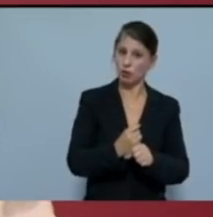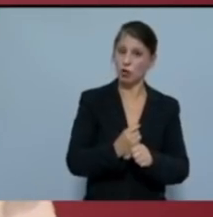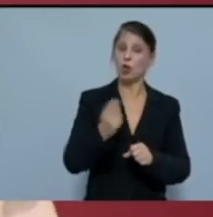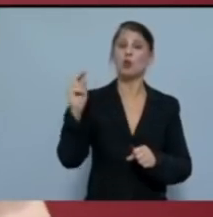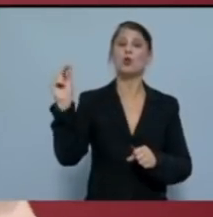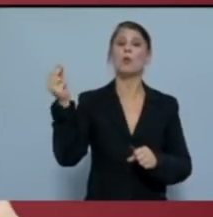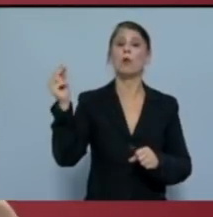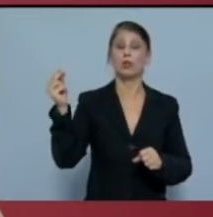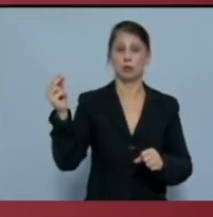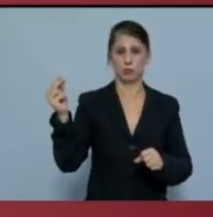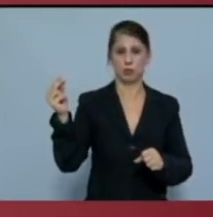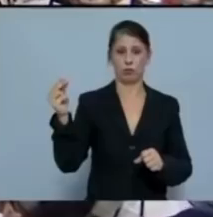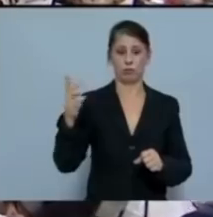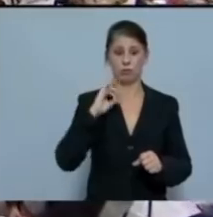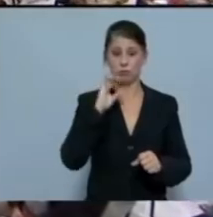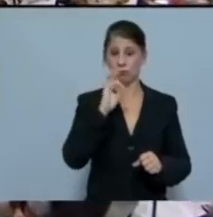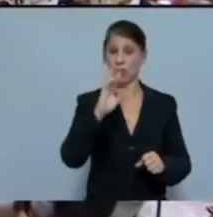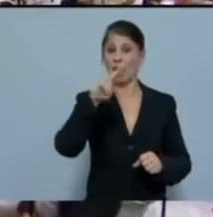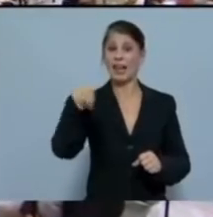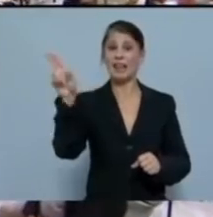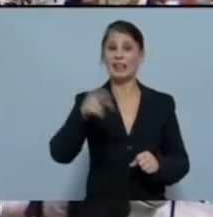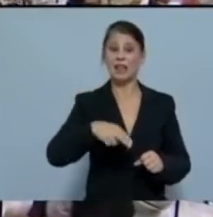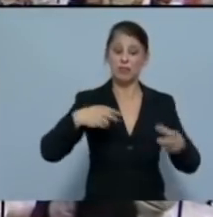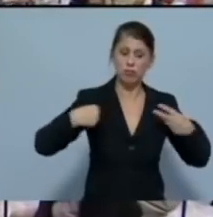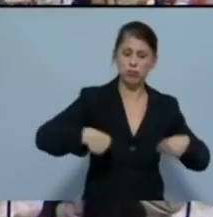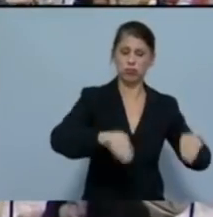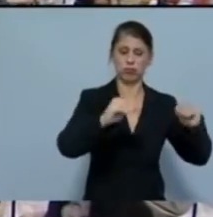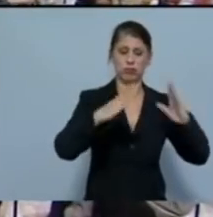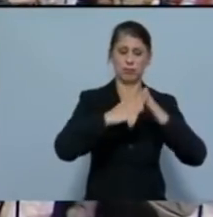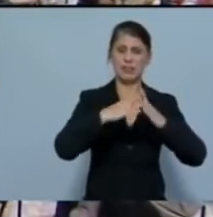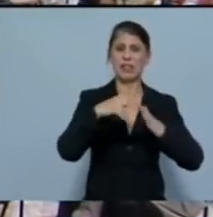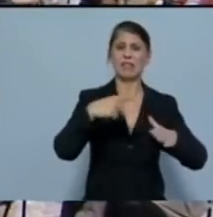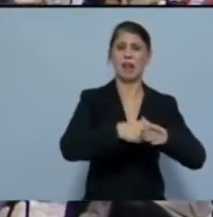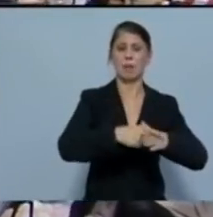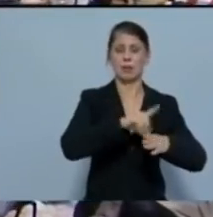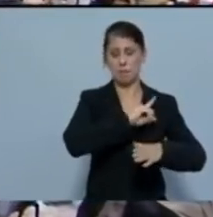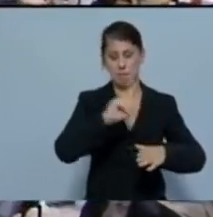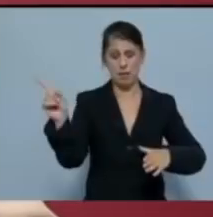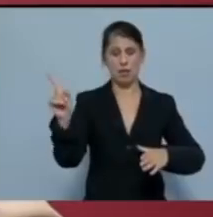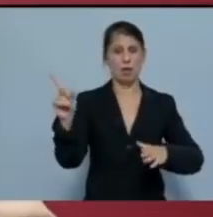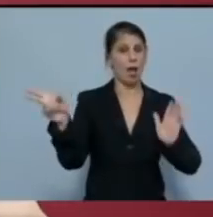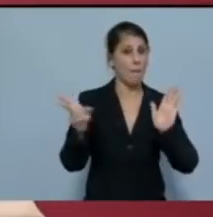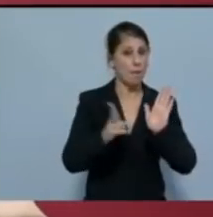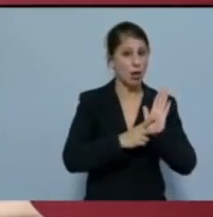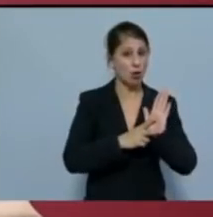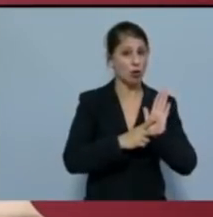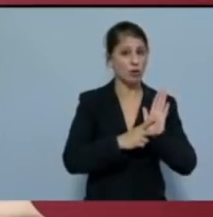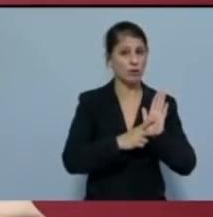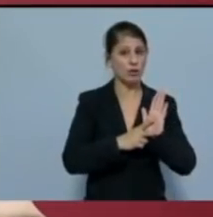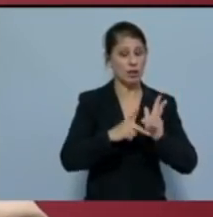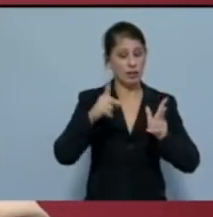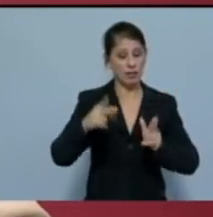πολιτισμό, την κατάργηση των πληστηριασμών πρώτης κατοικίας και την απαγόρευση της